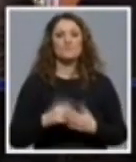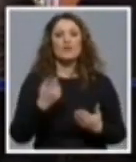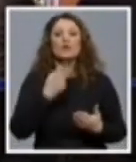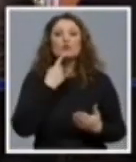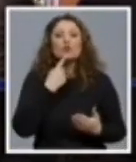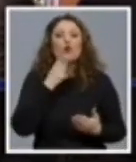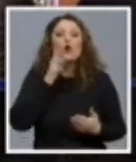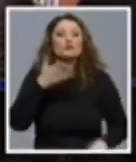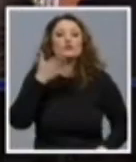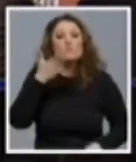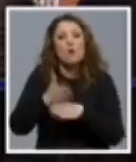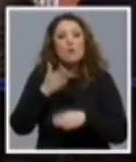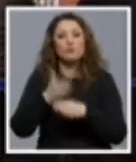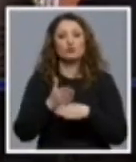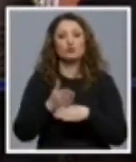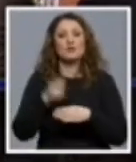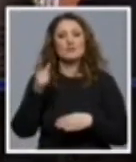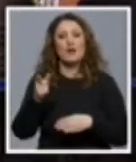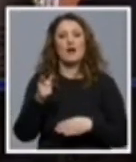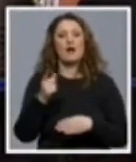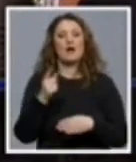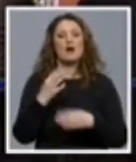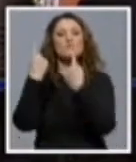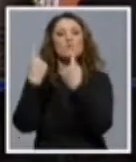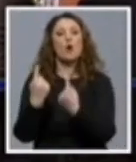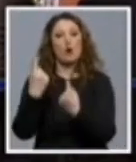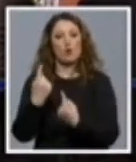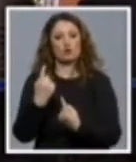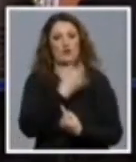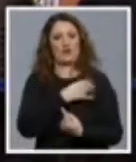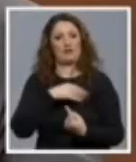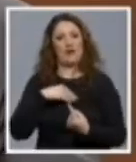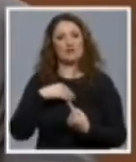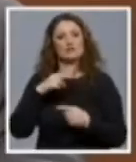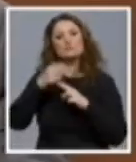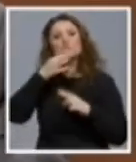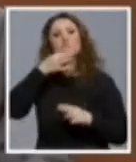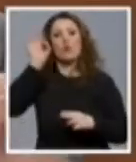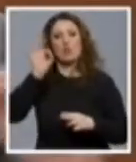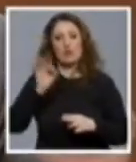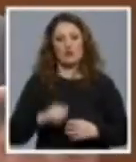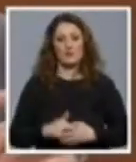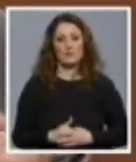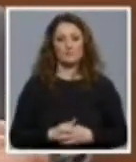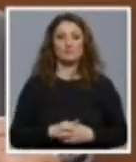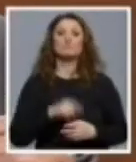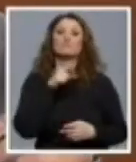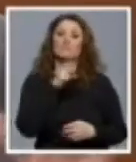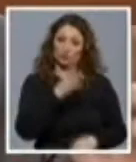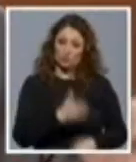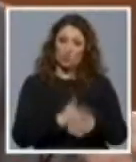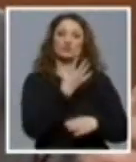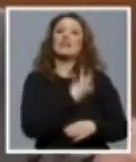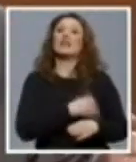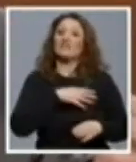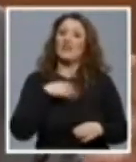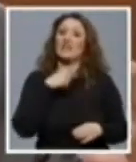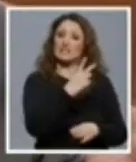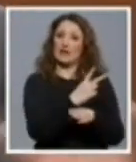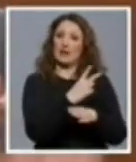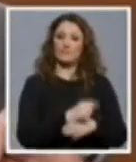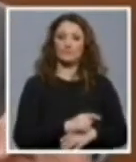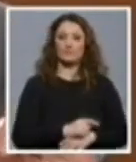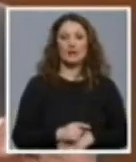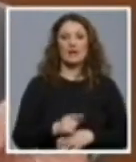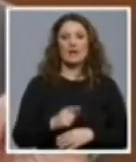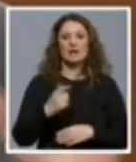može pri pomoći ustavno-pravno položaju Hrvata u BiH da bude bolji? Pa isključivo Hrvatska država može pomoći. Blagodatima Dejtona,